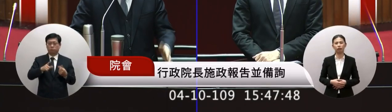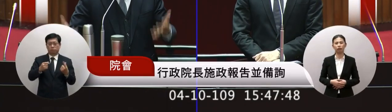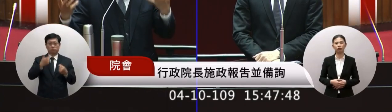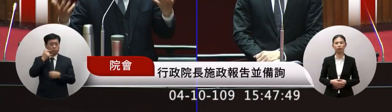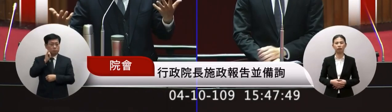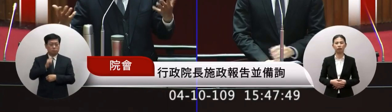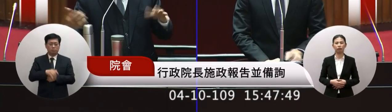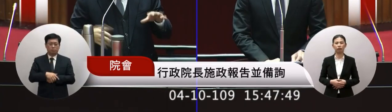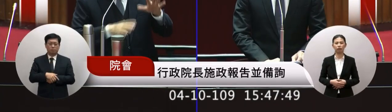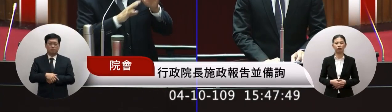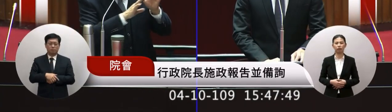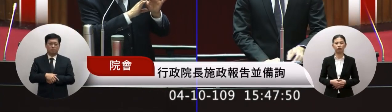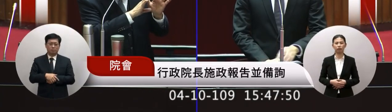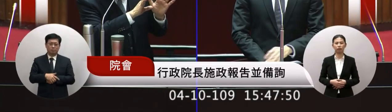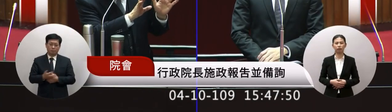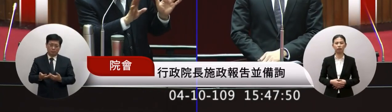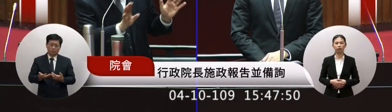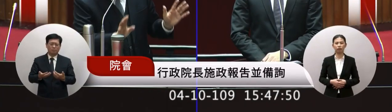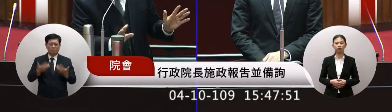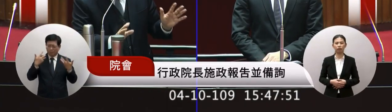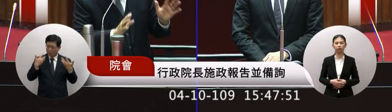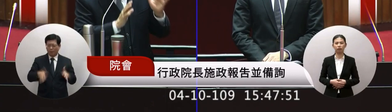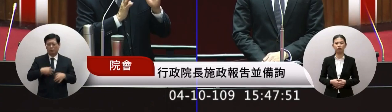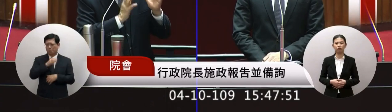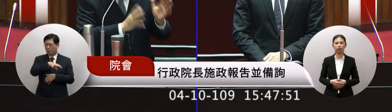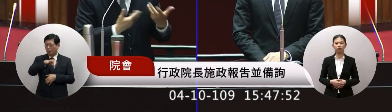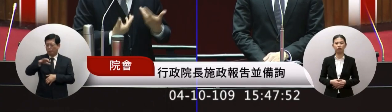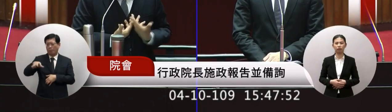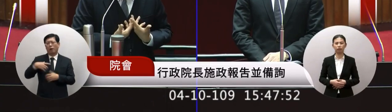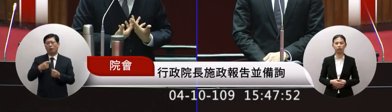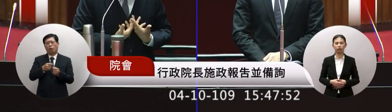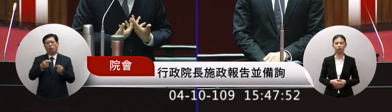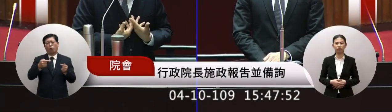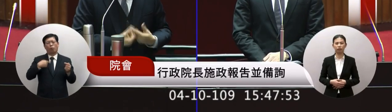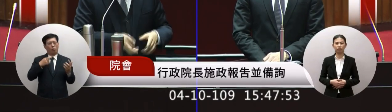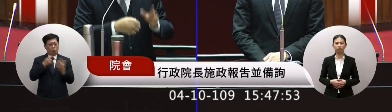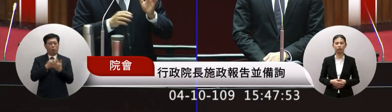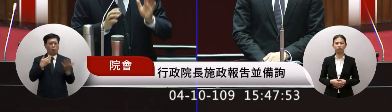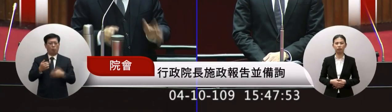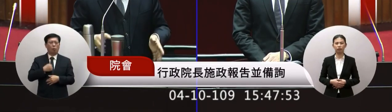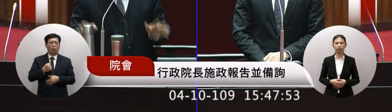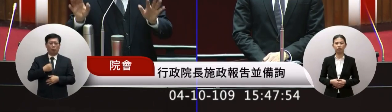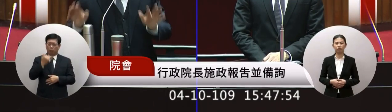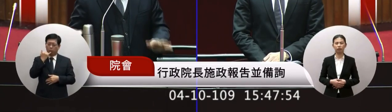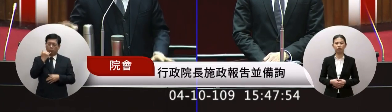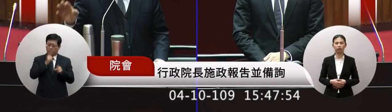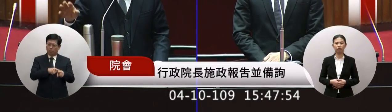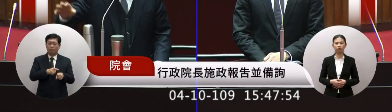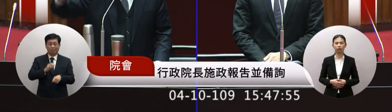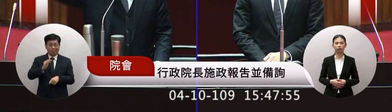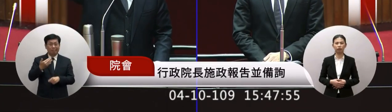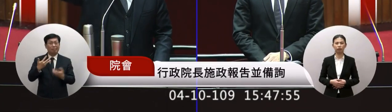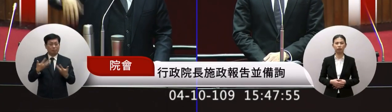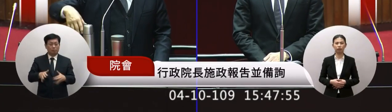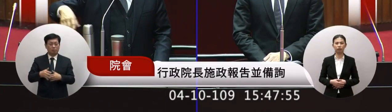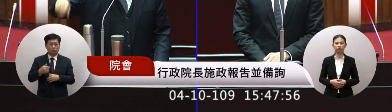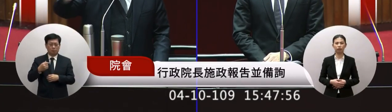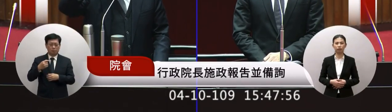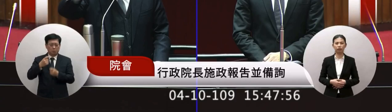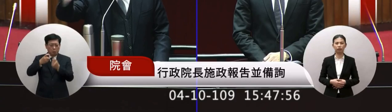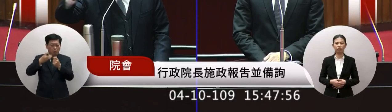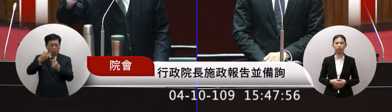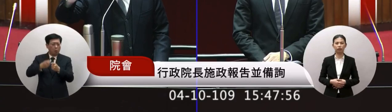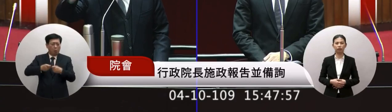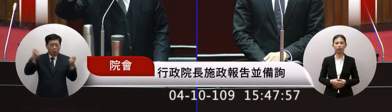媽其實很多地方都可以接受但是有的可能幾十年